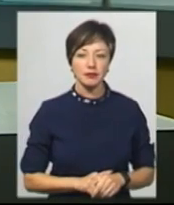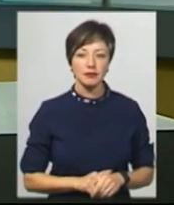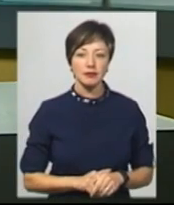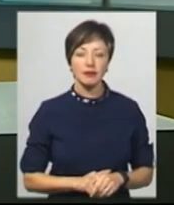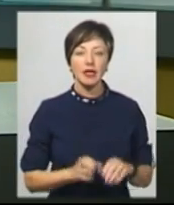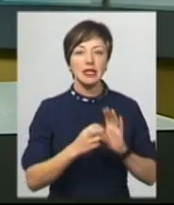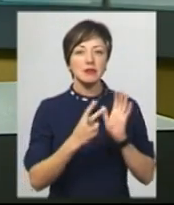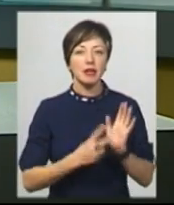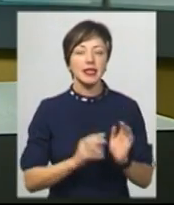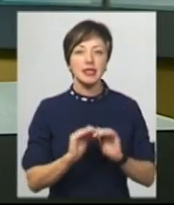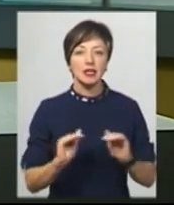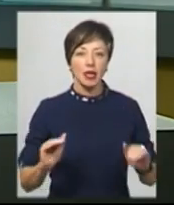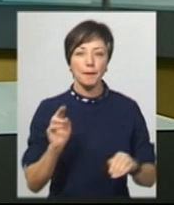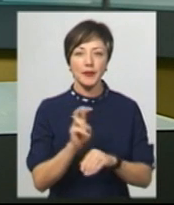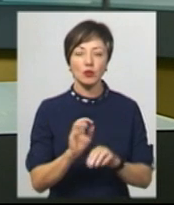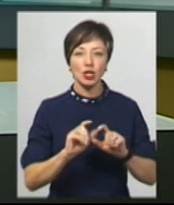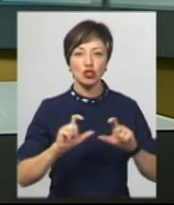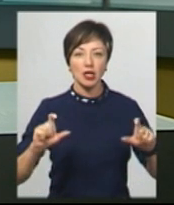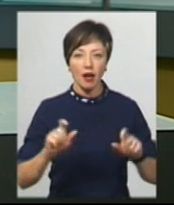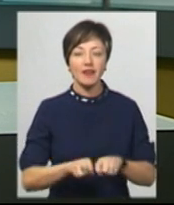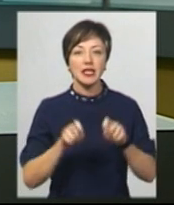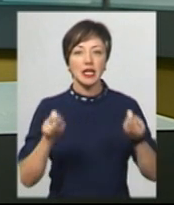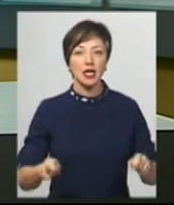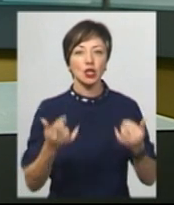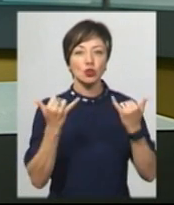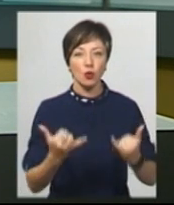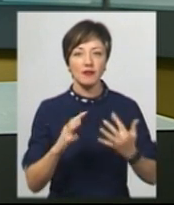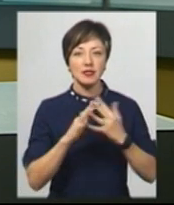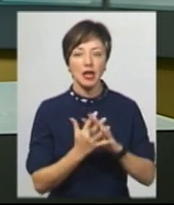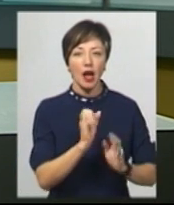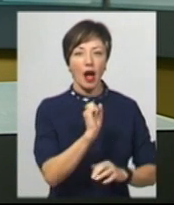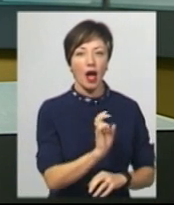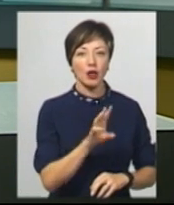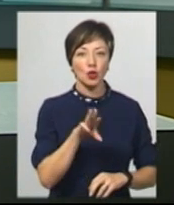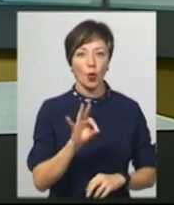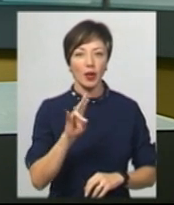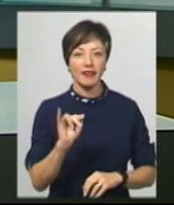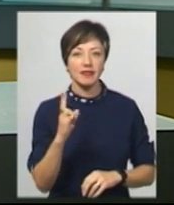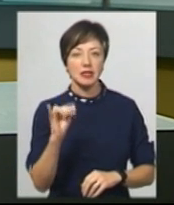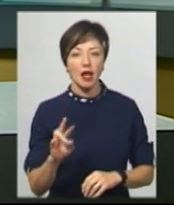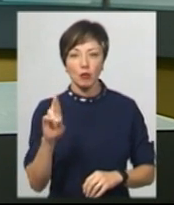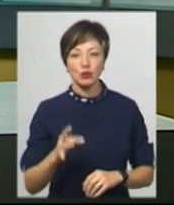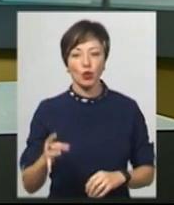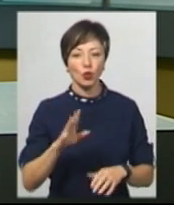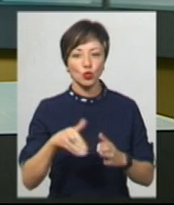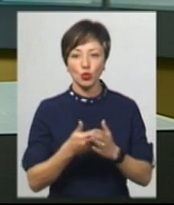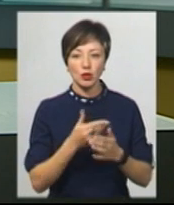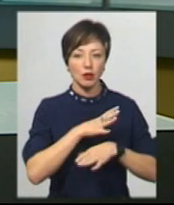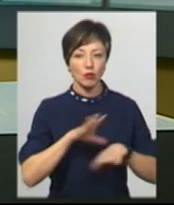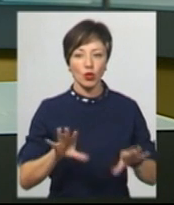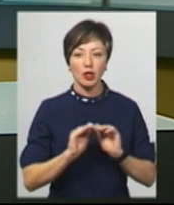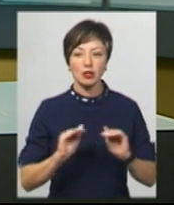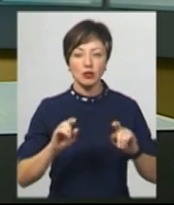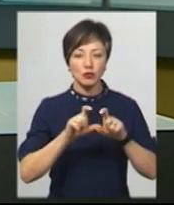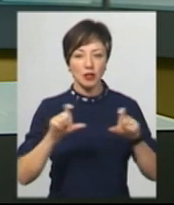17 дітей підуть до дитячого садка, відкрили сьогодні в селі Антонівці Ярмолинецького району. До цього тут не було дошкільного